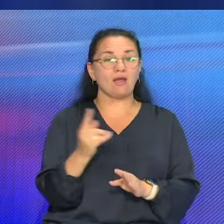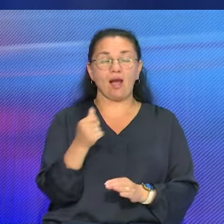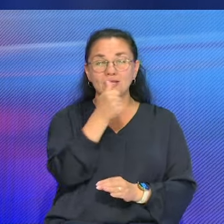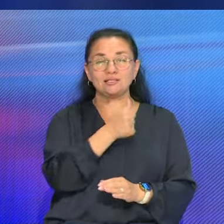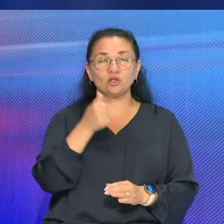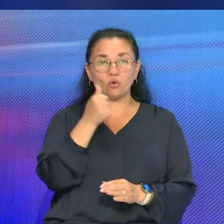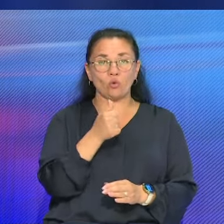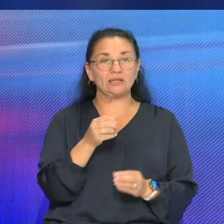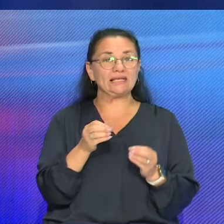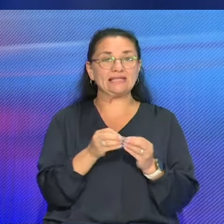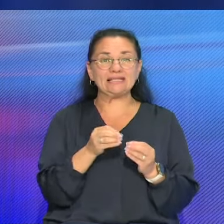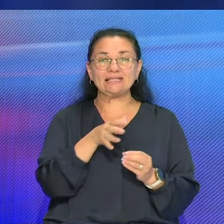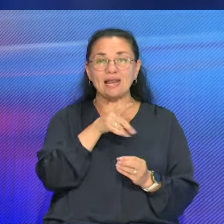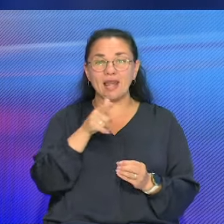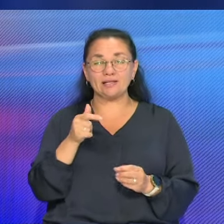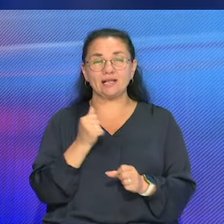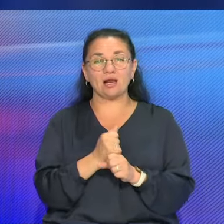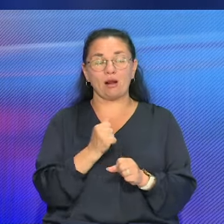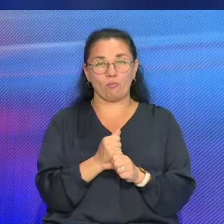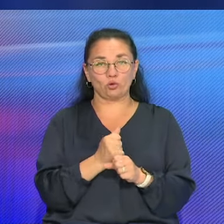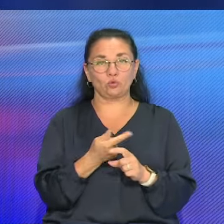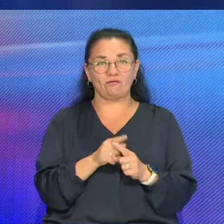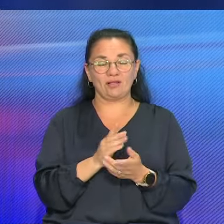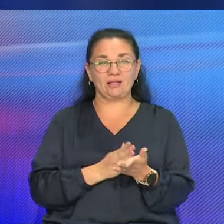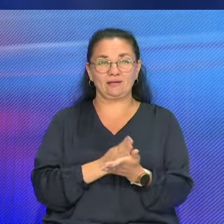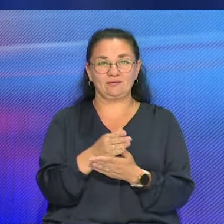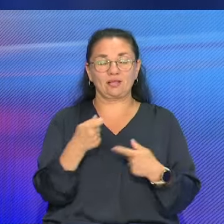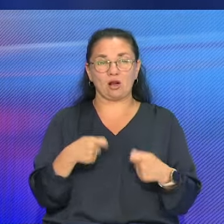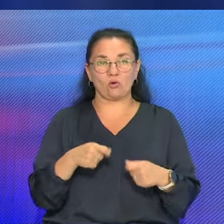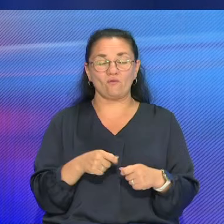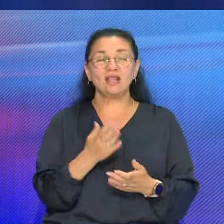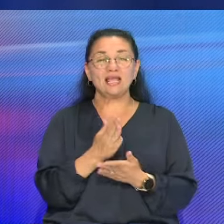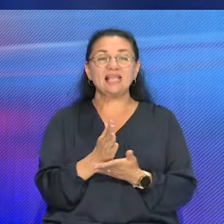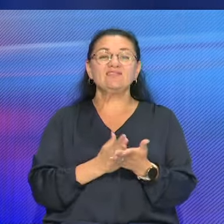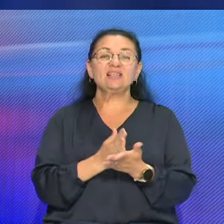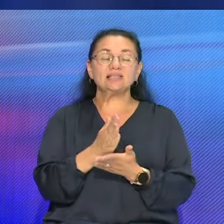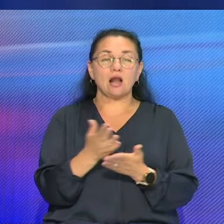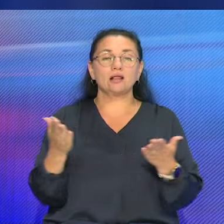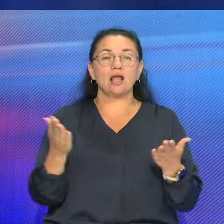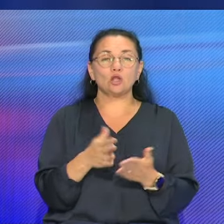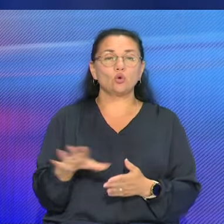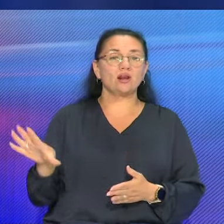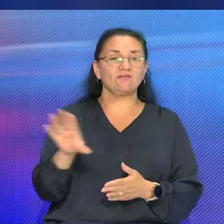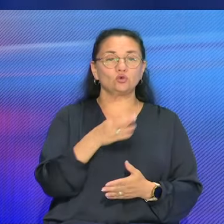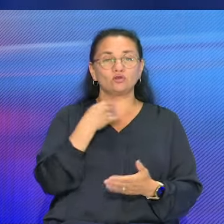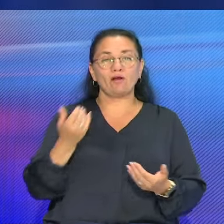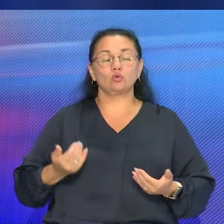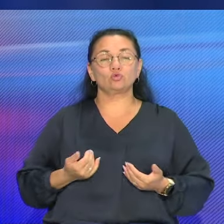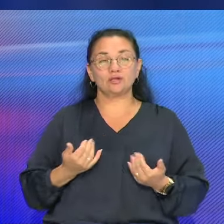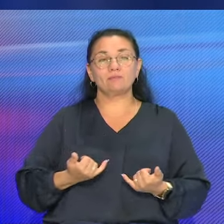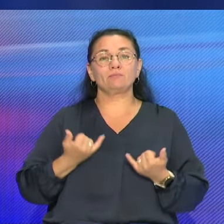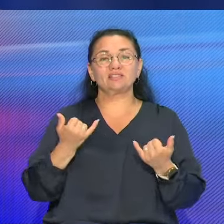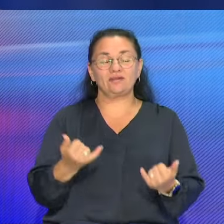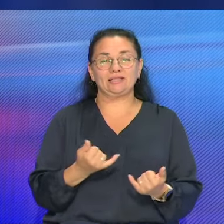работают в своей сфере. Среди награждаемых есть и ветераны, которые всю свою жизнь посвятили отрасли. И по сегодняшний день